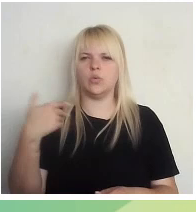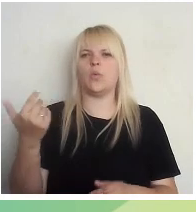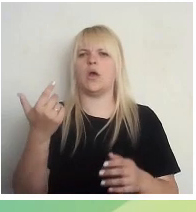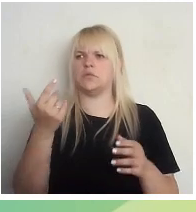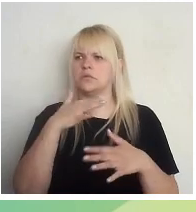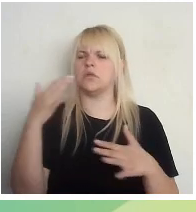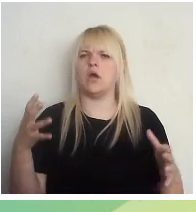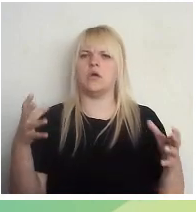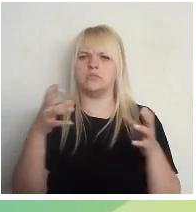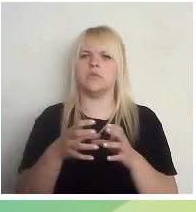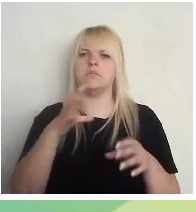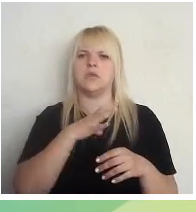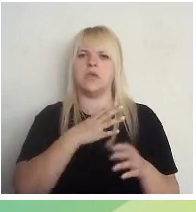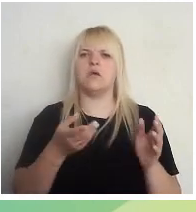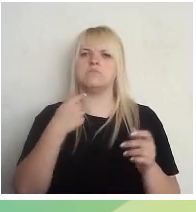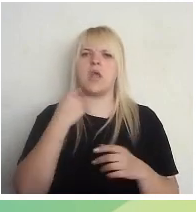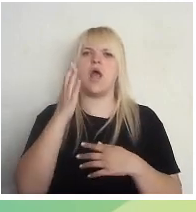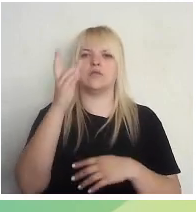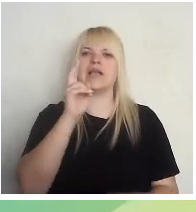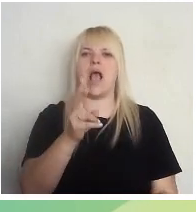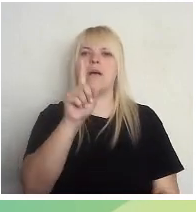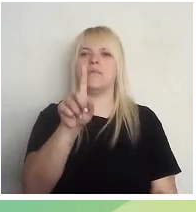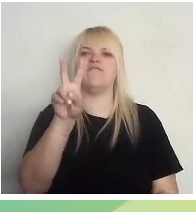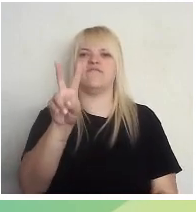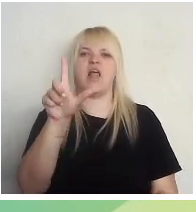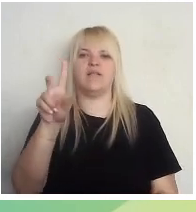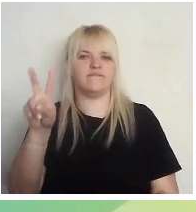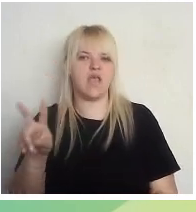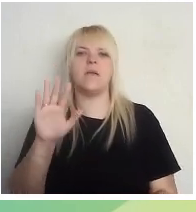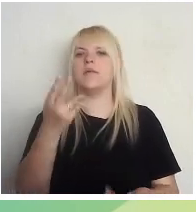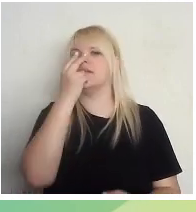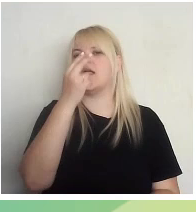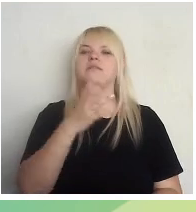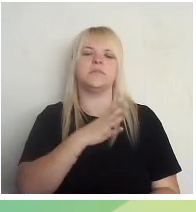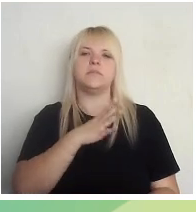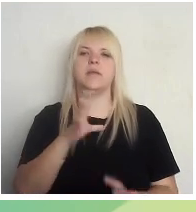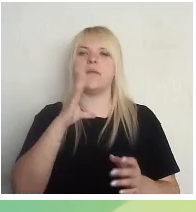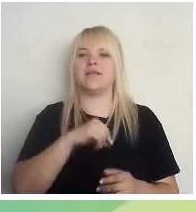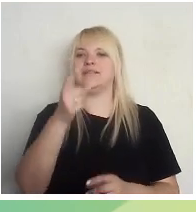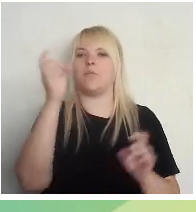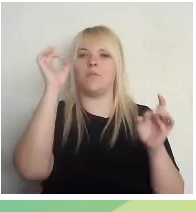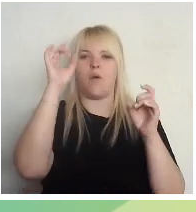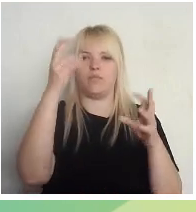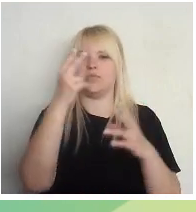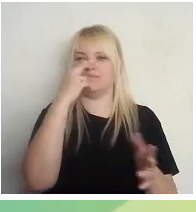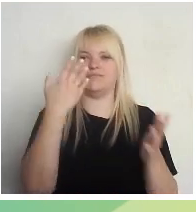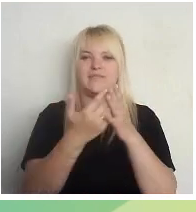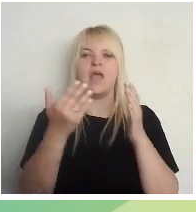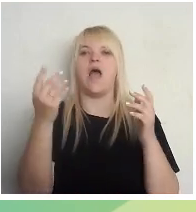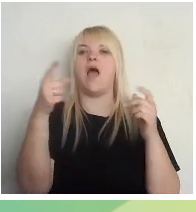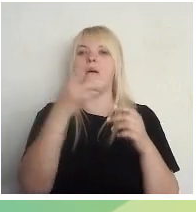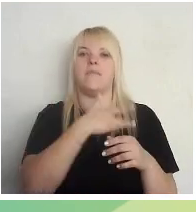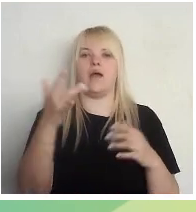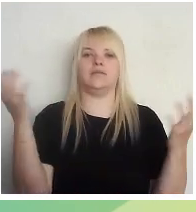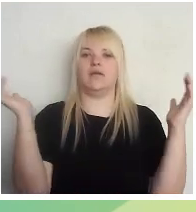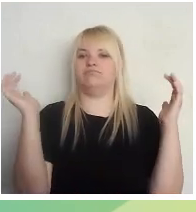nobalsoja par KPVLV, bet kā mēs redzējām pēc tam no tām populārtātes rādītājiem, ka tā partija sabruka un,